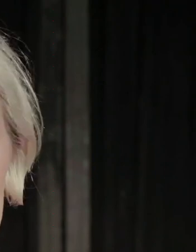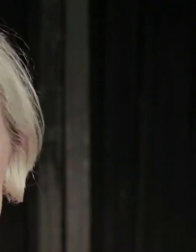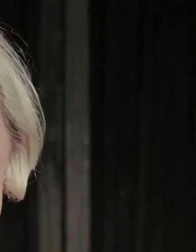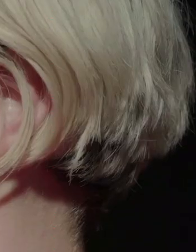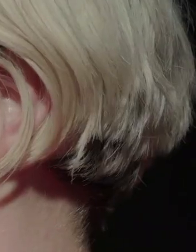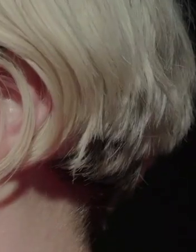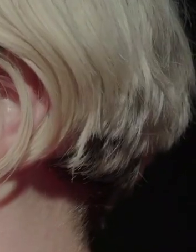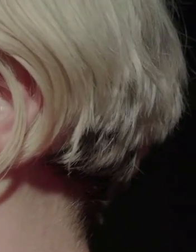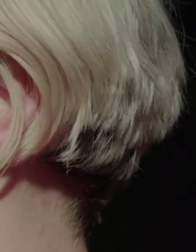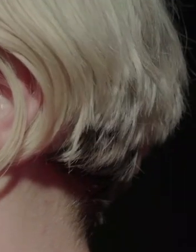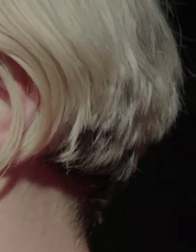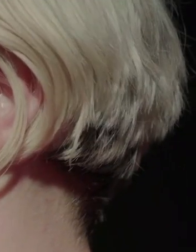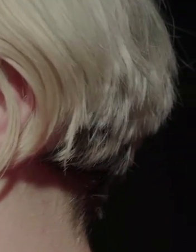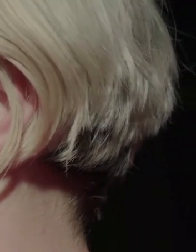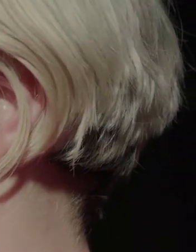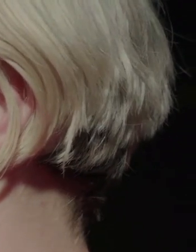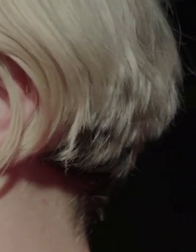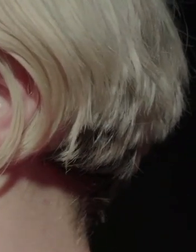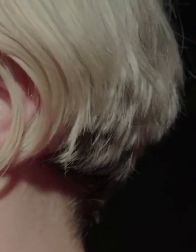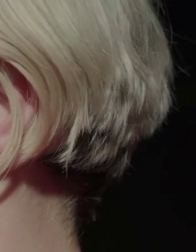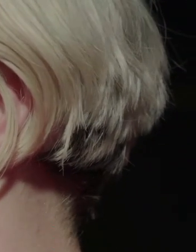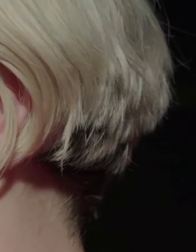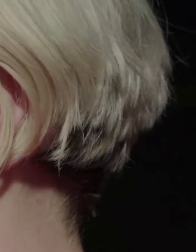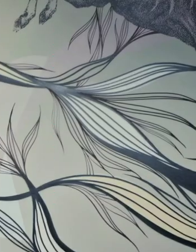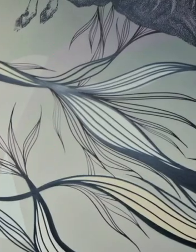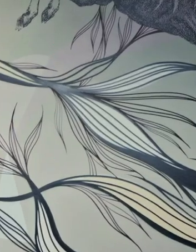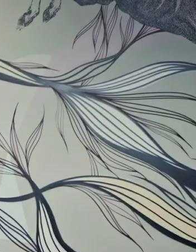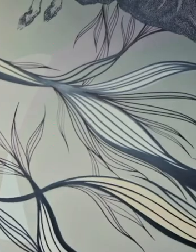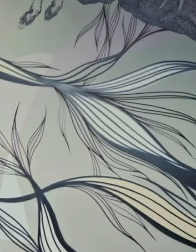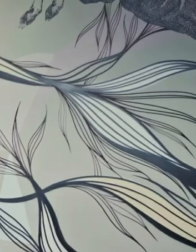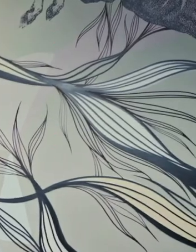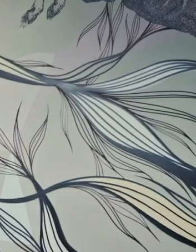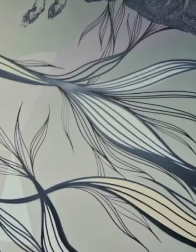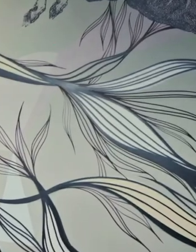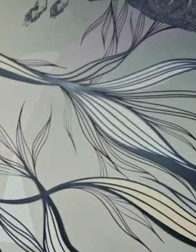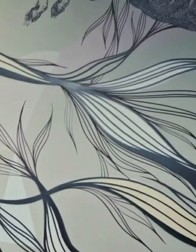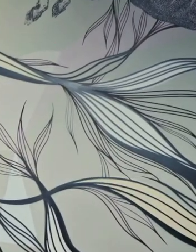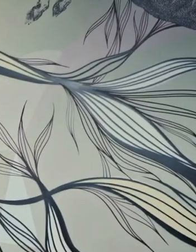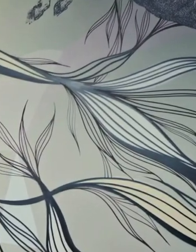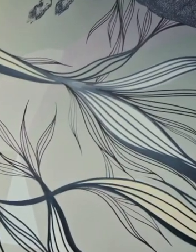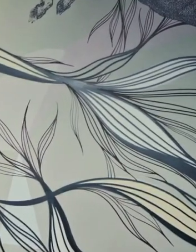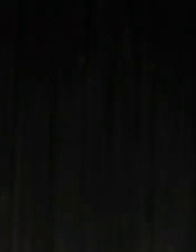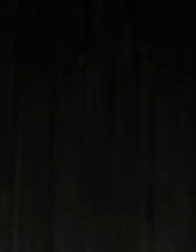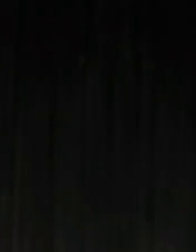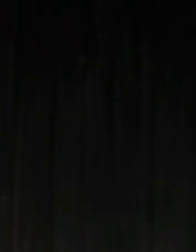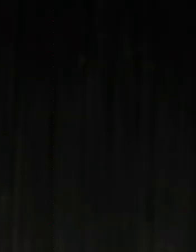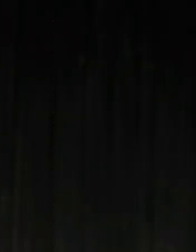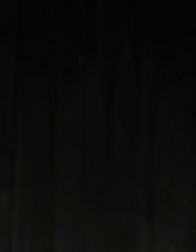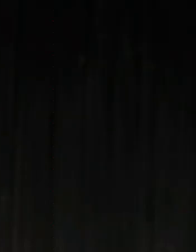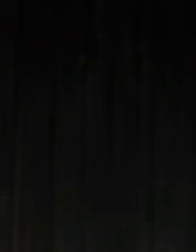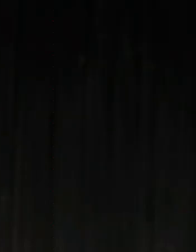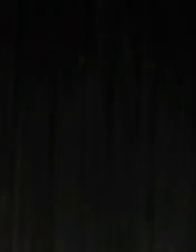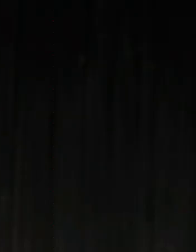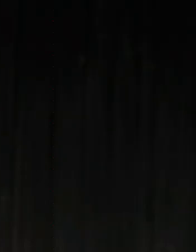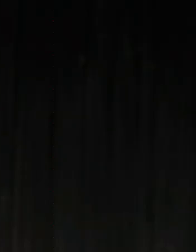oder Fluid. Man isst, was man in sich sieht, wenn jeder seine Wahrheit spricht. Tut er das, was wichtig ist? Regnet es,